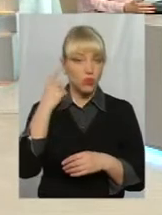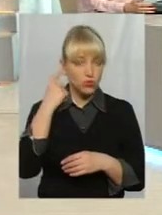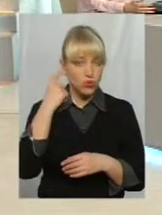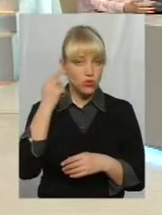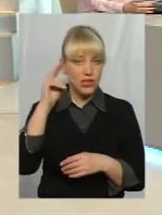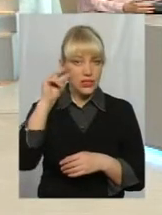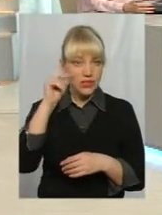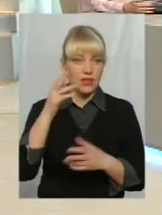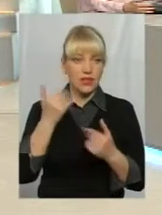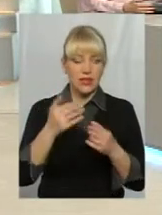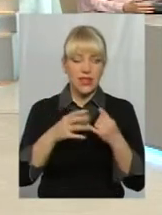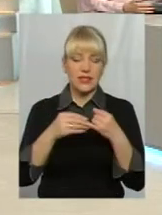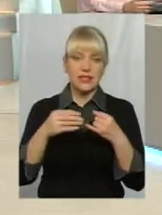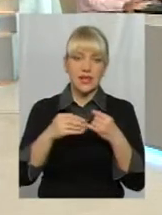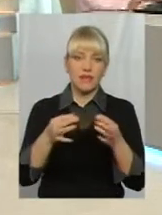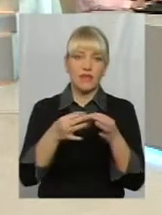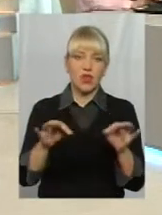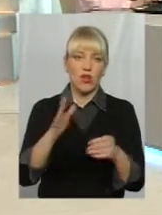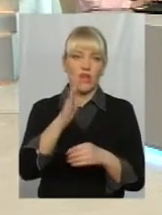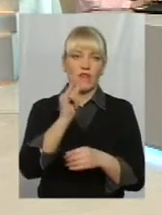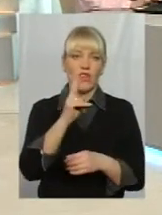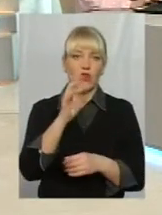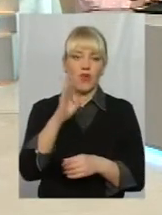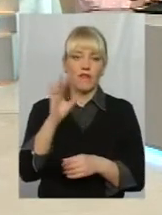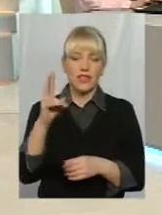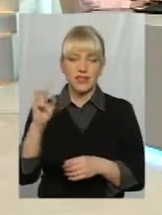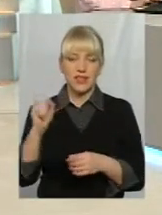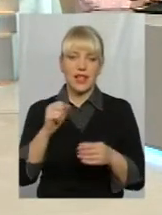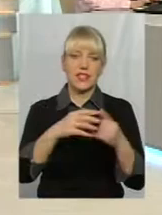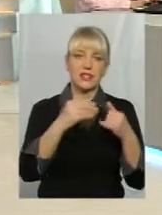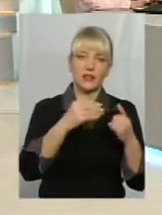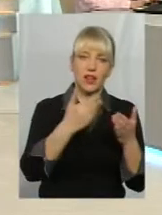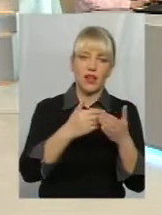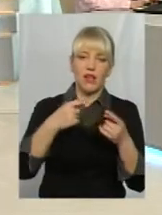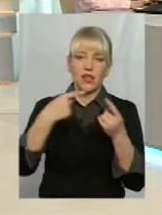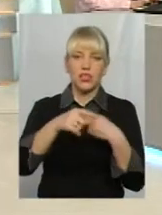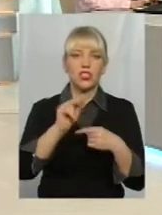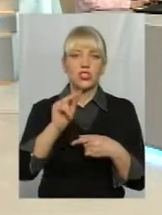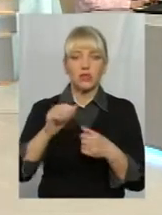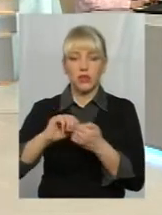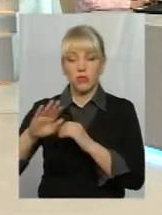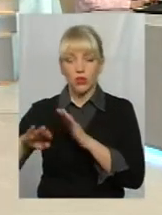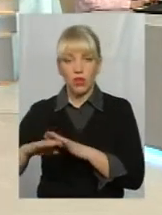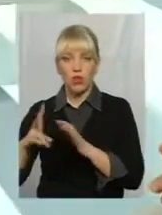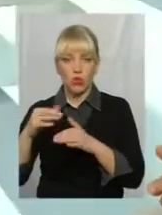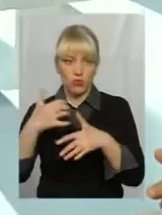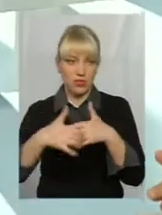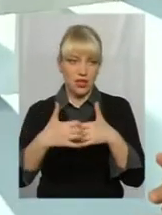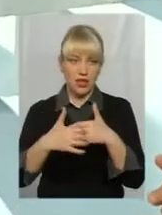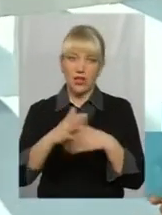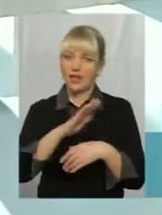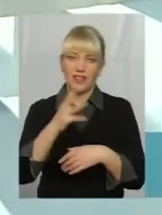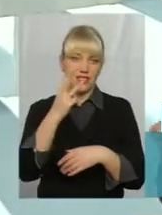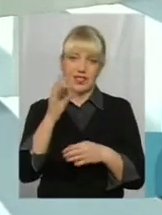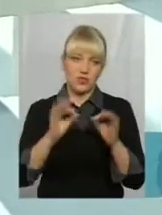Землі відрізняються. Можливо, Віньковецький відрізняться від Каменець-Подільського. Але десь якась така середня планка. Ну, не 3 відсотка точно.